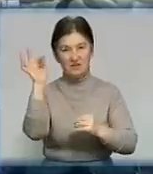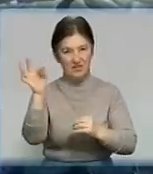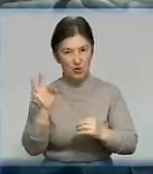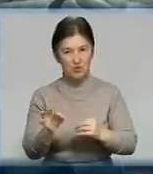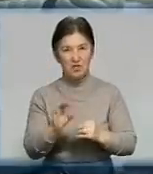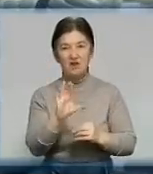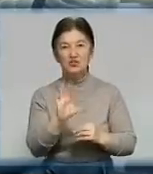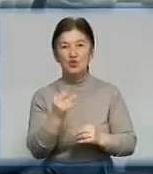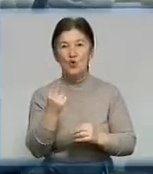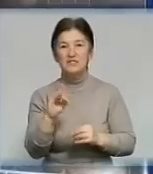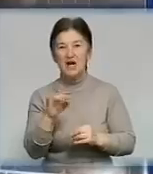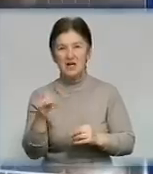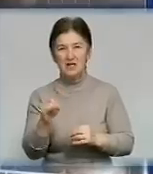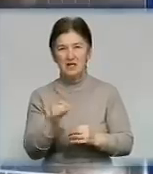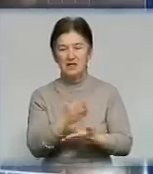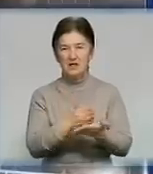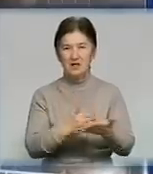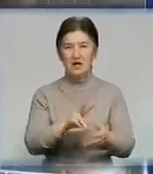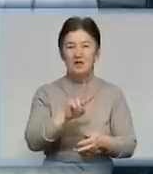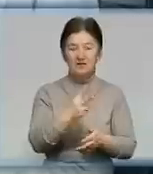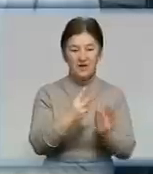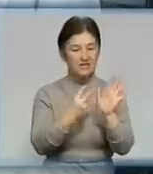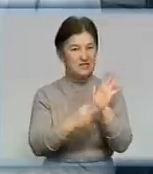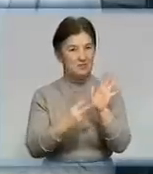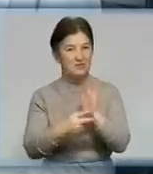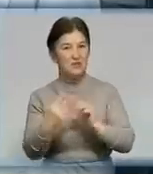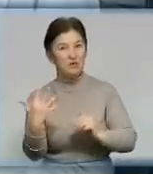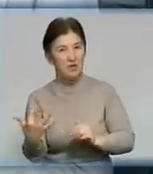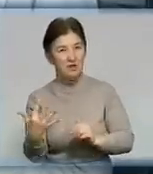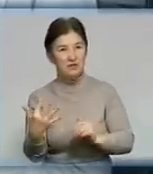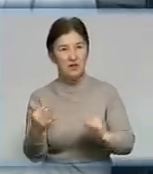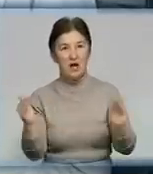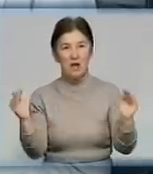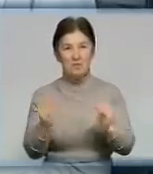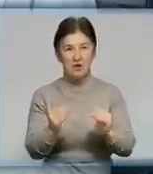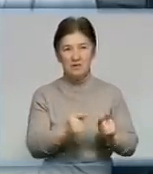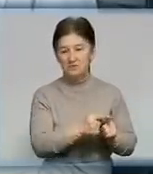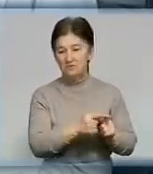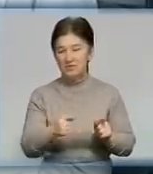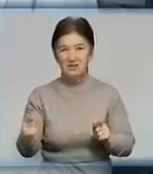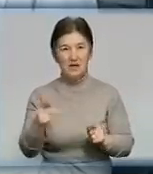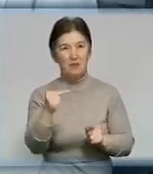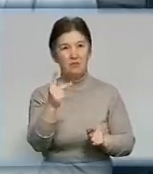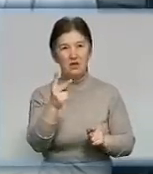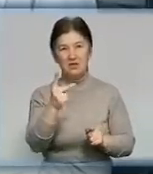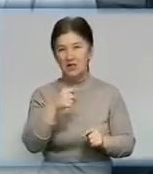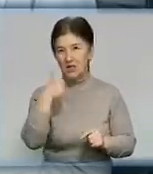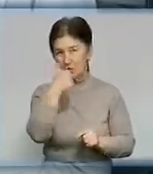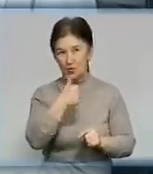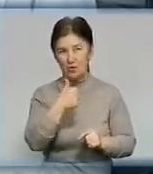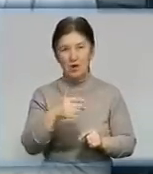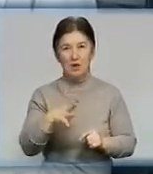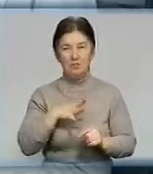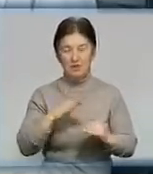Вартість 600-грамової соціальної хлібини – 2,75. Ми цю ціну не піднімали вже на протязі півтора року. І там підняття було зовсім